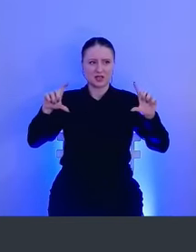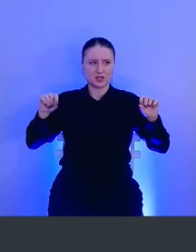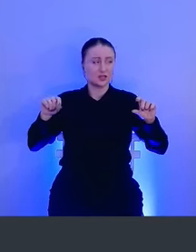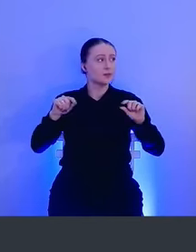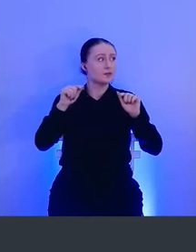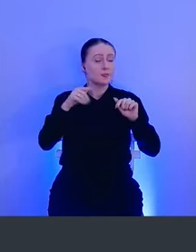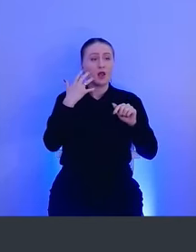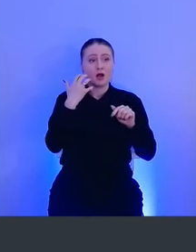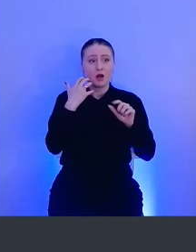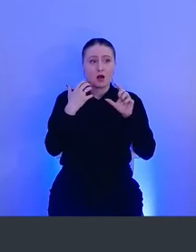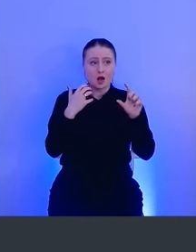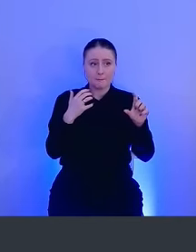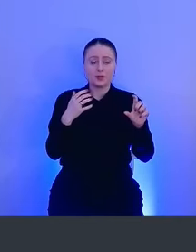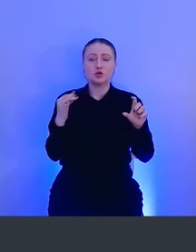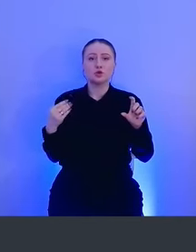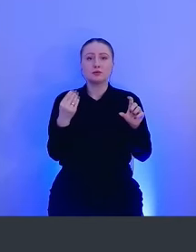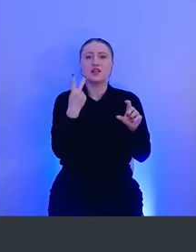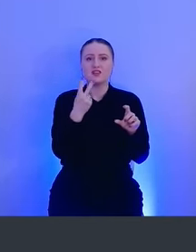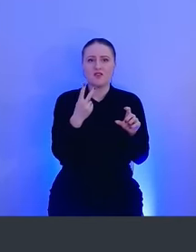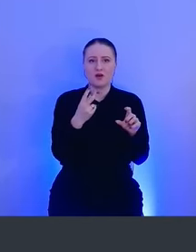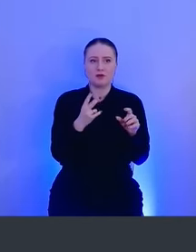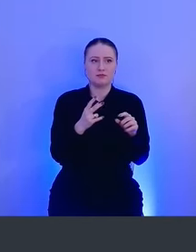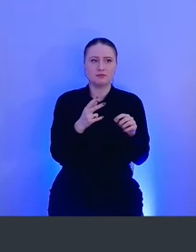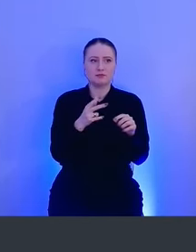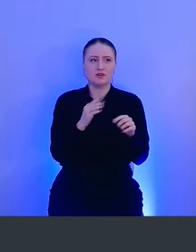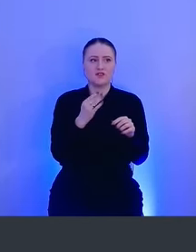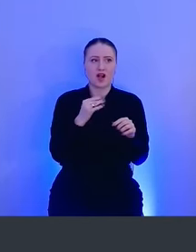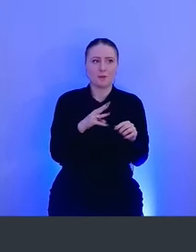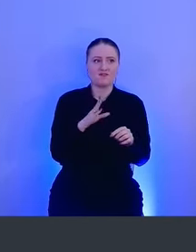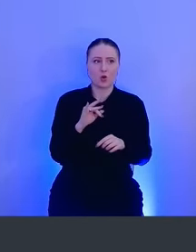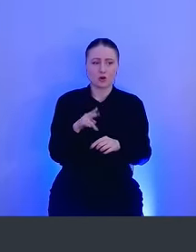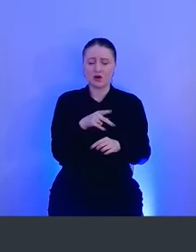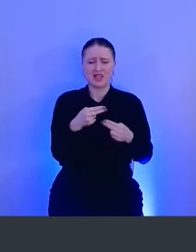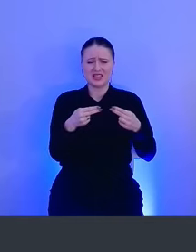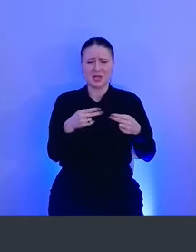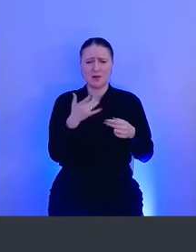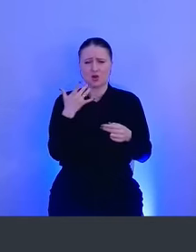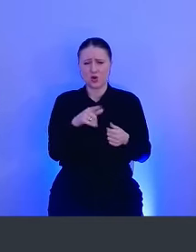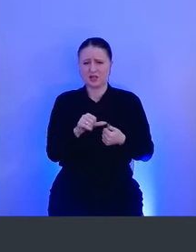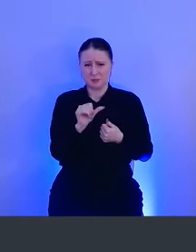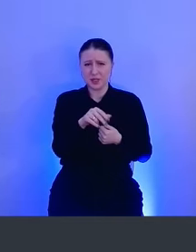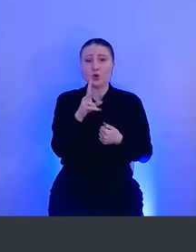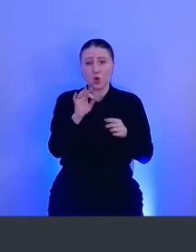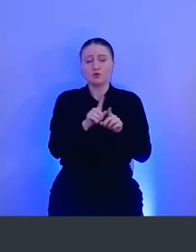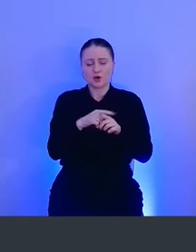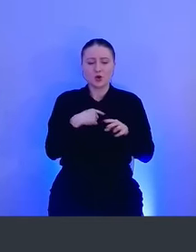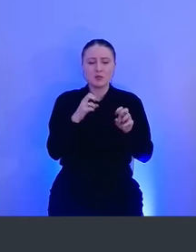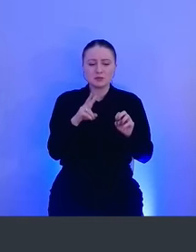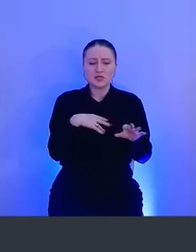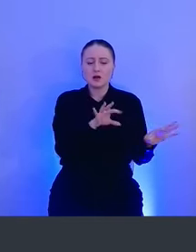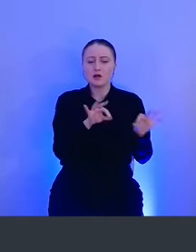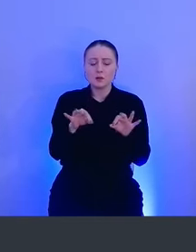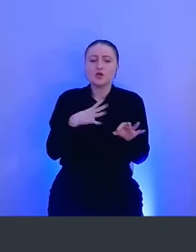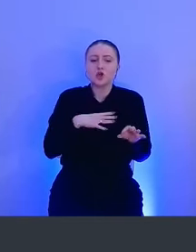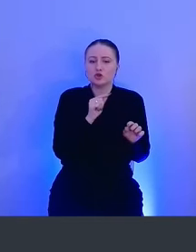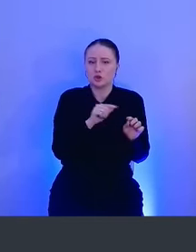Apple представляет еще два фреймворка. Они не являются нашей темой доклада, но все-таки мы рассмотрим, для чего нужен был каждый из них.